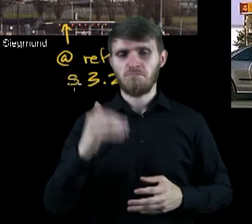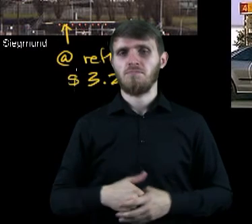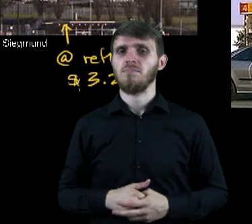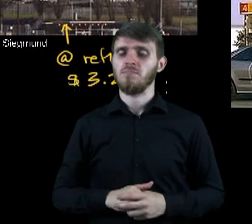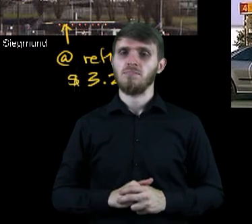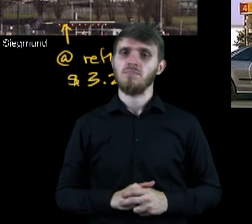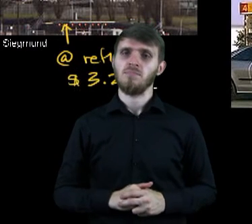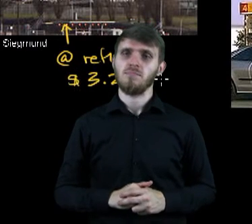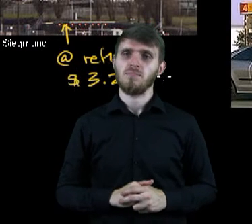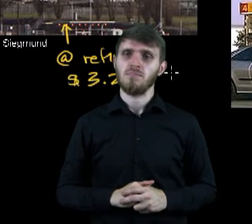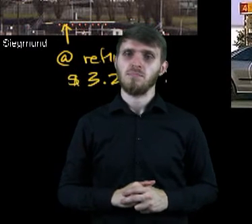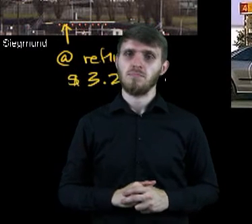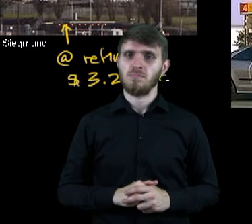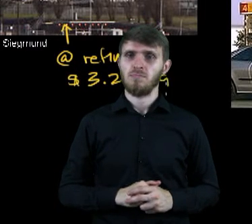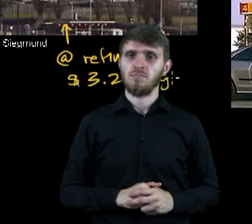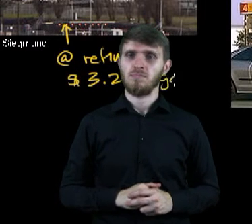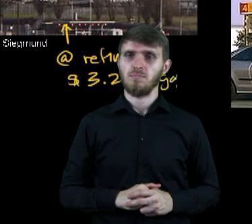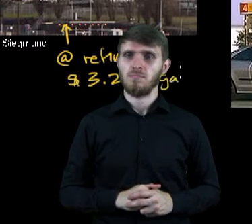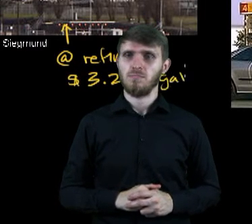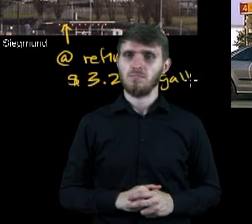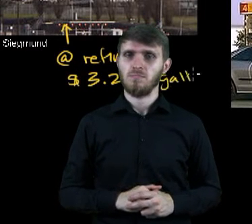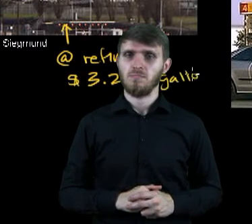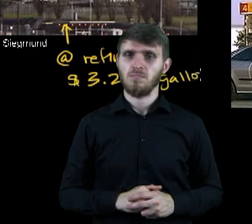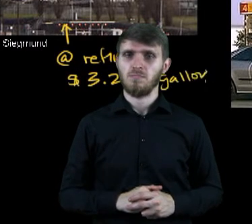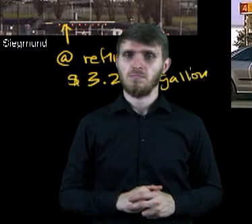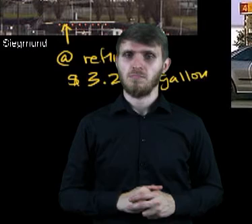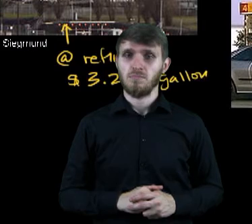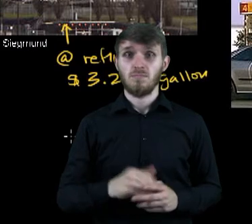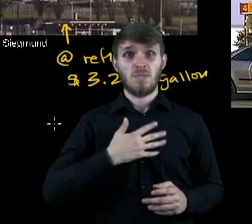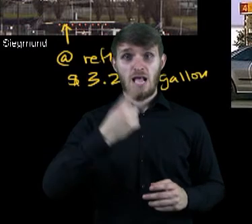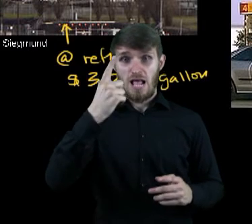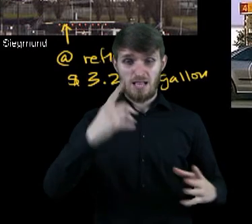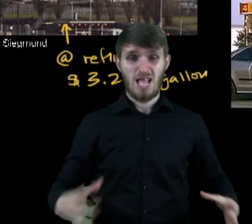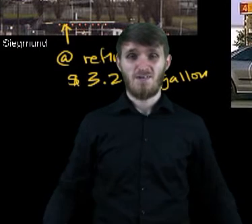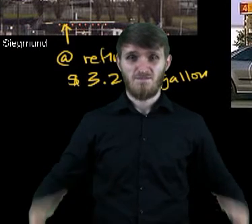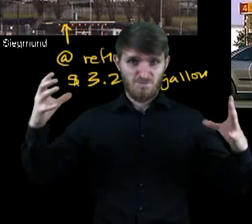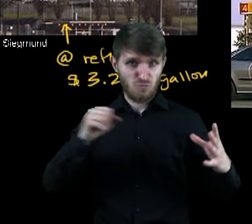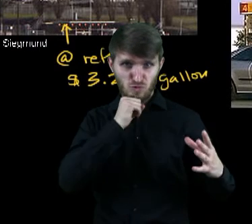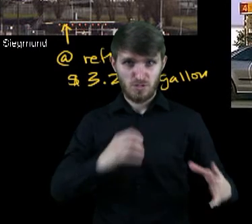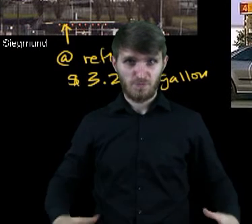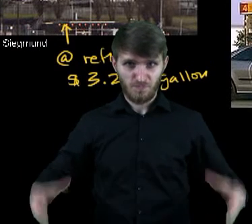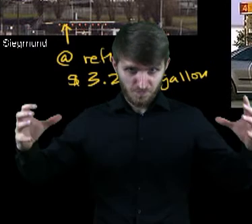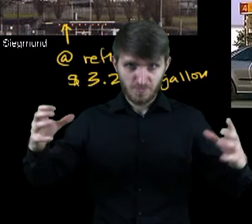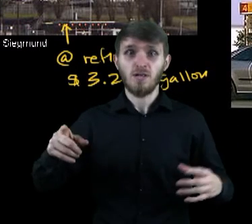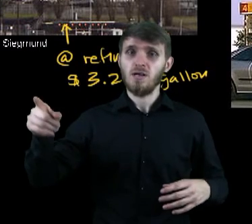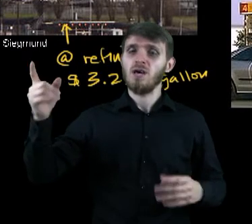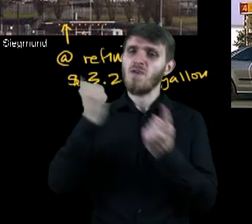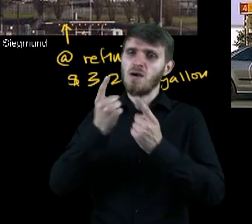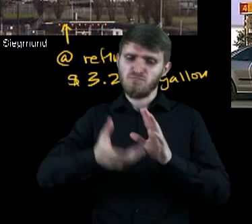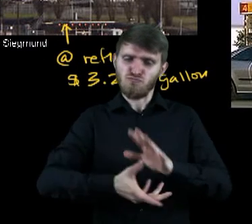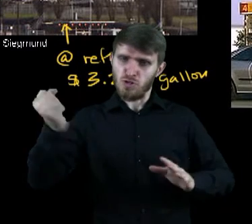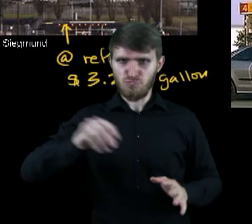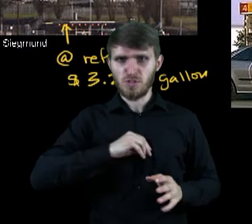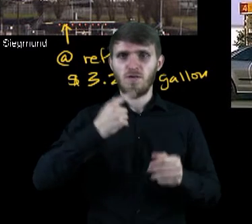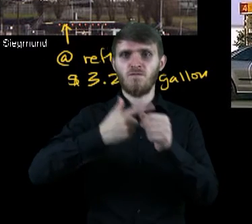zapłacić 3 dolary i 25 centów za galon. A więc z każdej baryłki rafineria